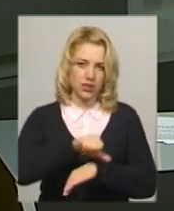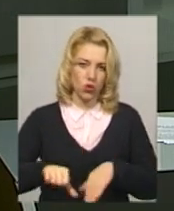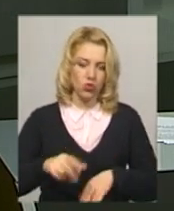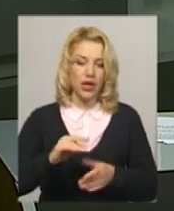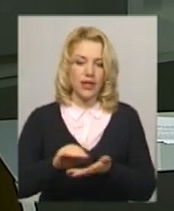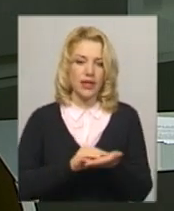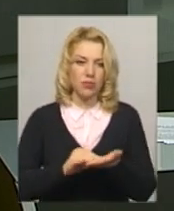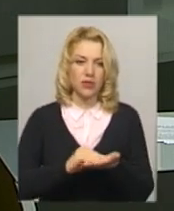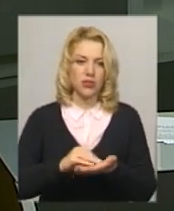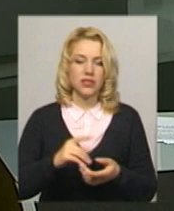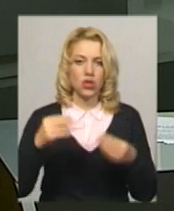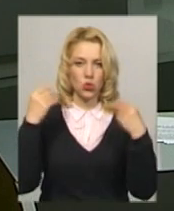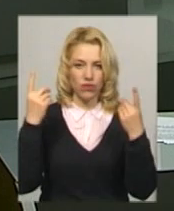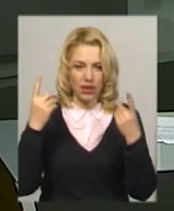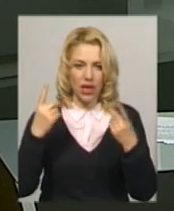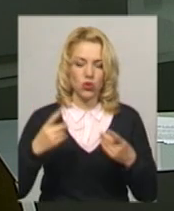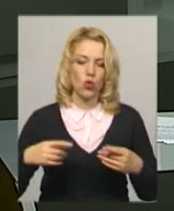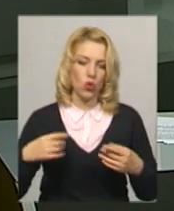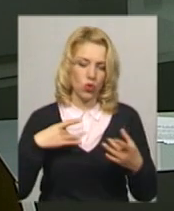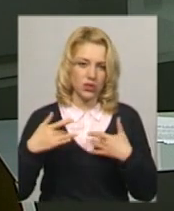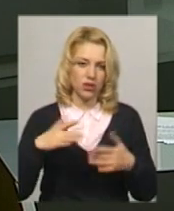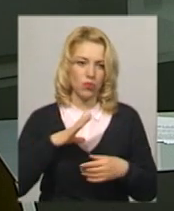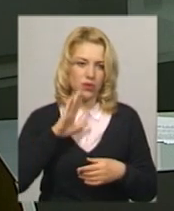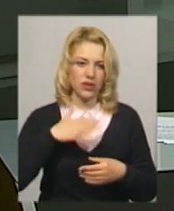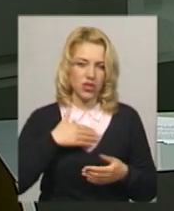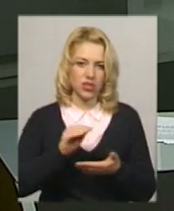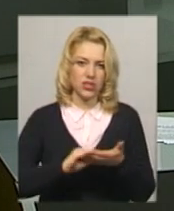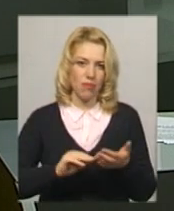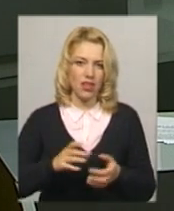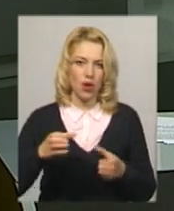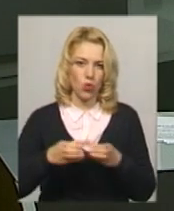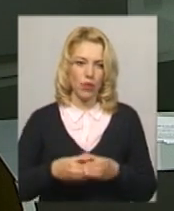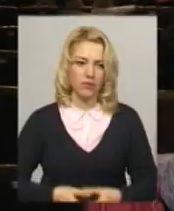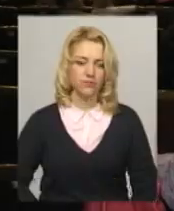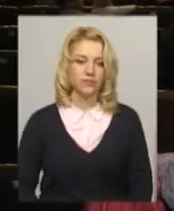На репетиції ювілейного концерту побувала наша знімальна група.